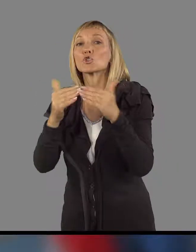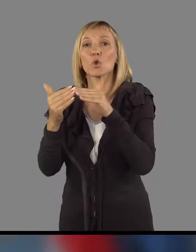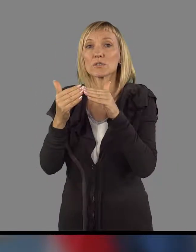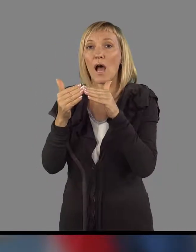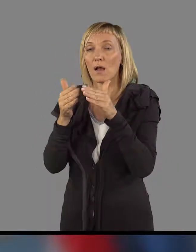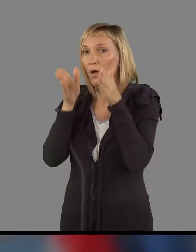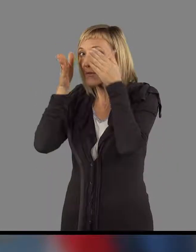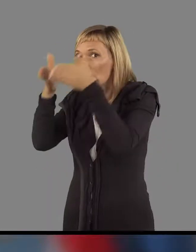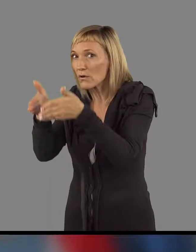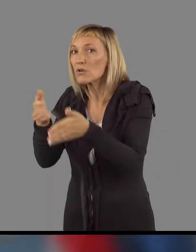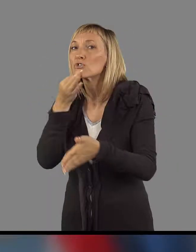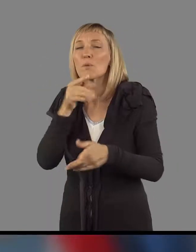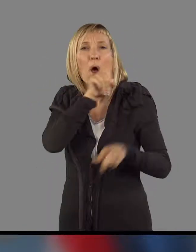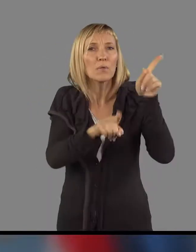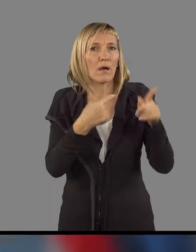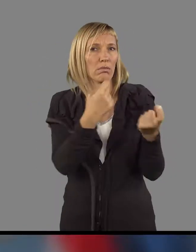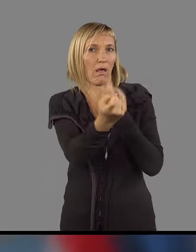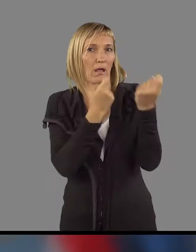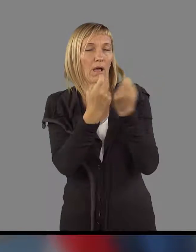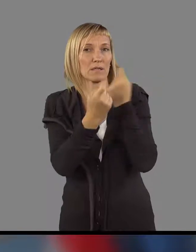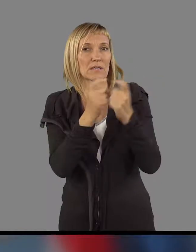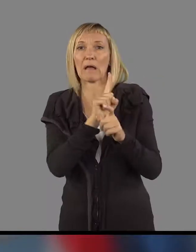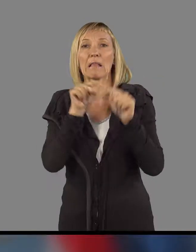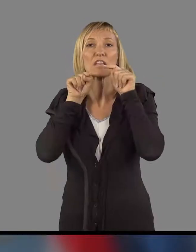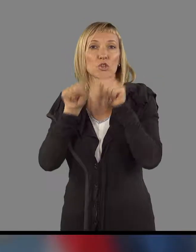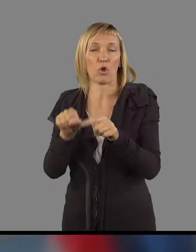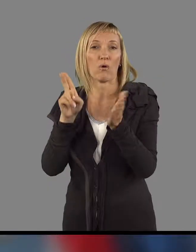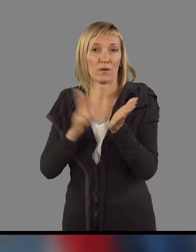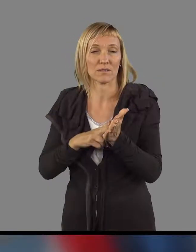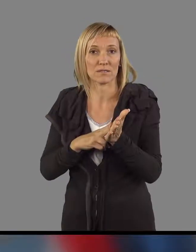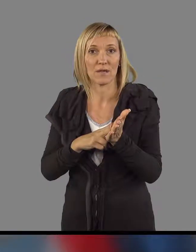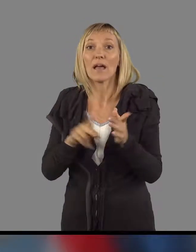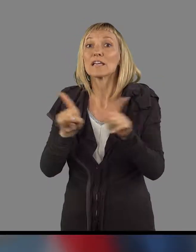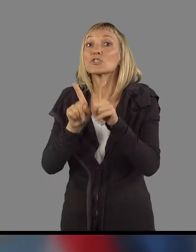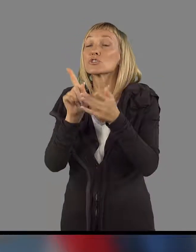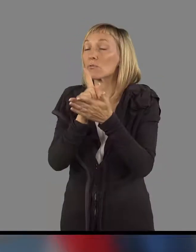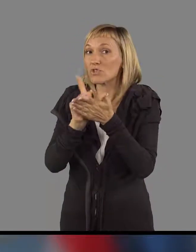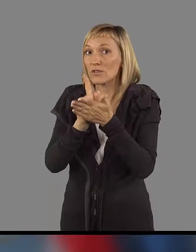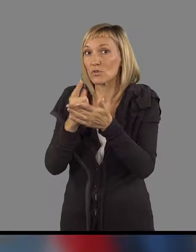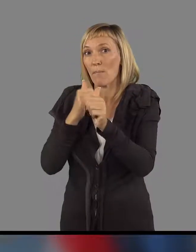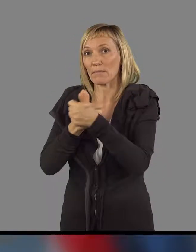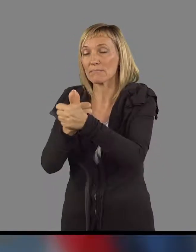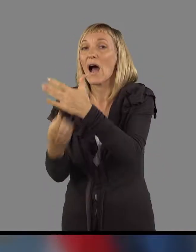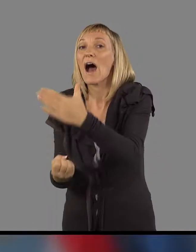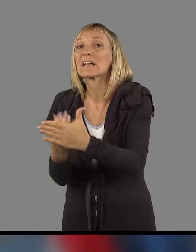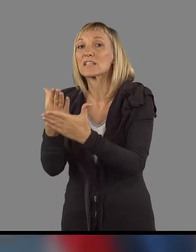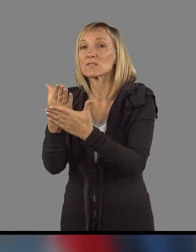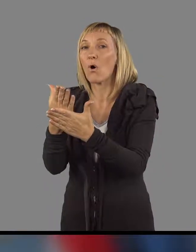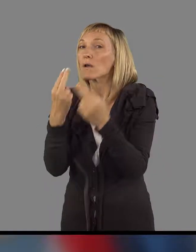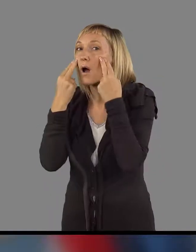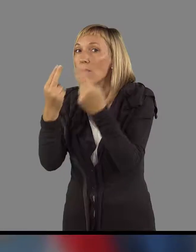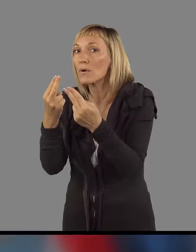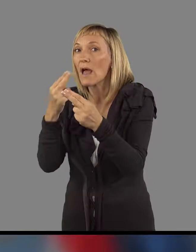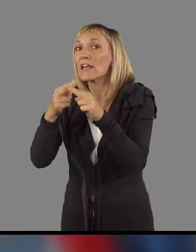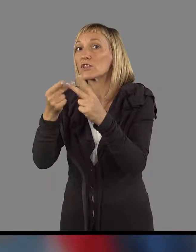naravnan, čeprav nam očitajo nekateri, da ni tako, hkrati pa zasledujemo tudi razvojno naravnanost